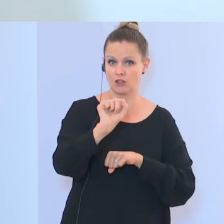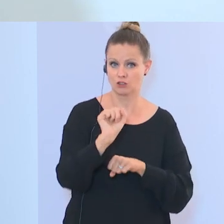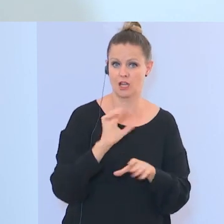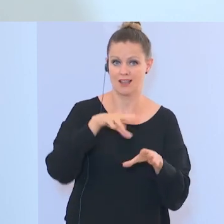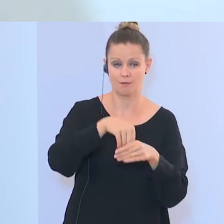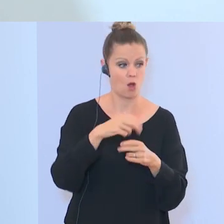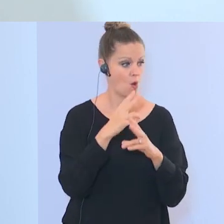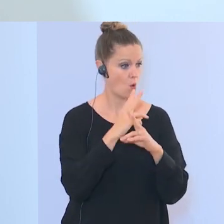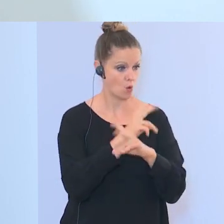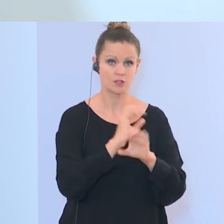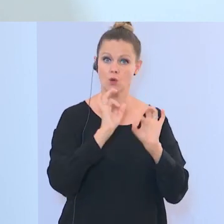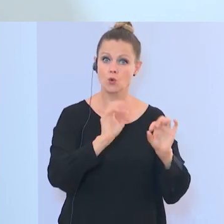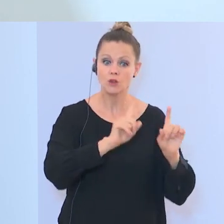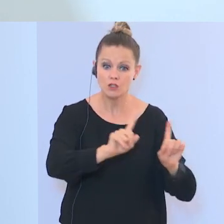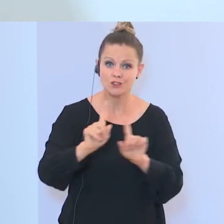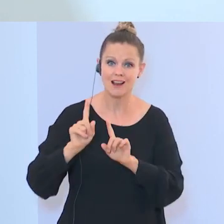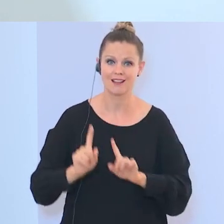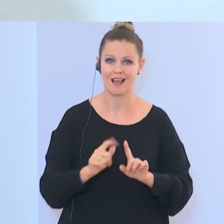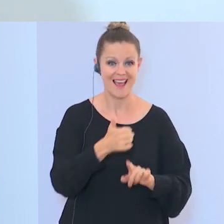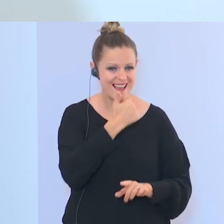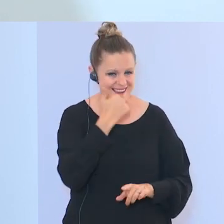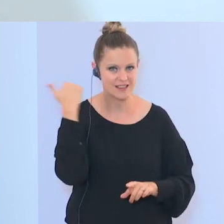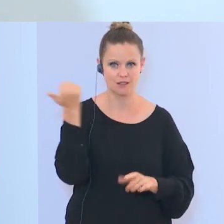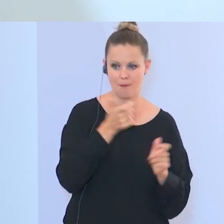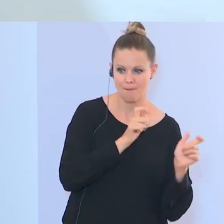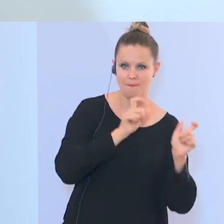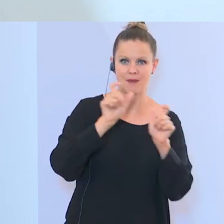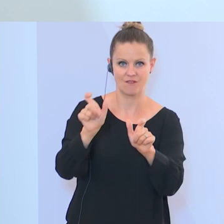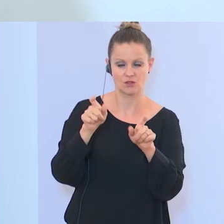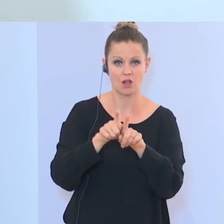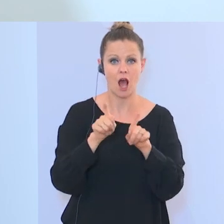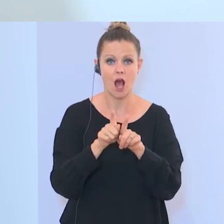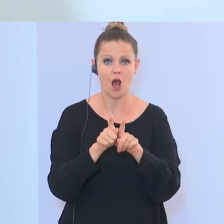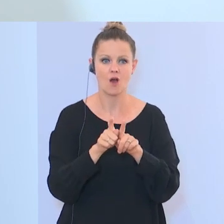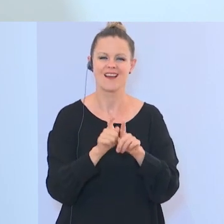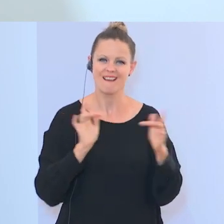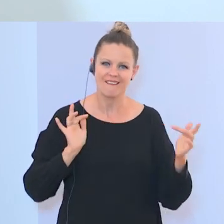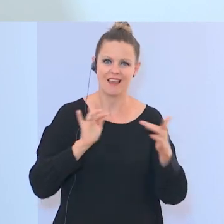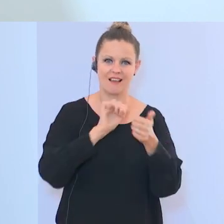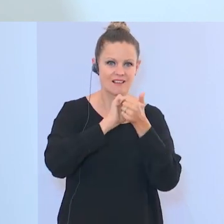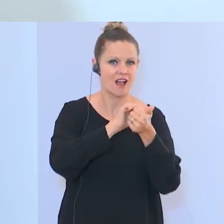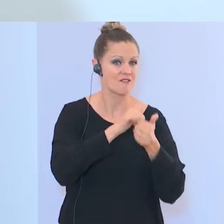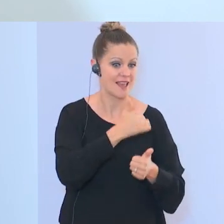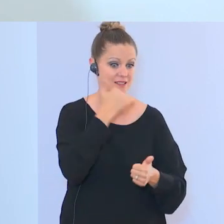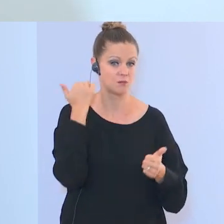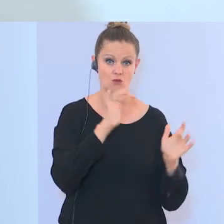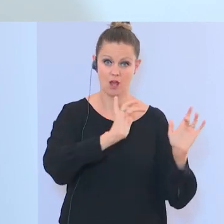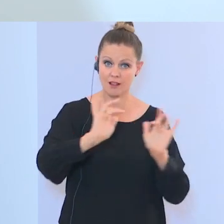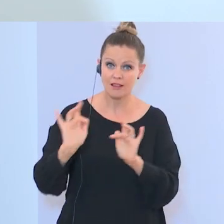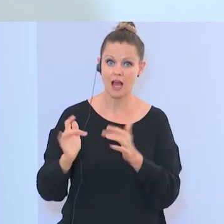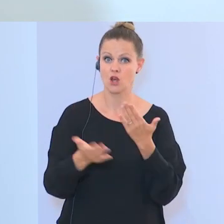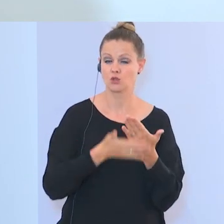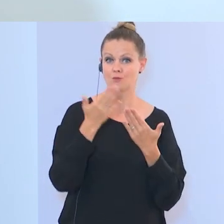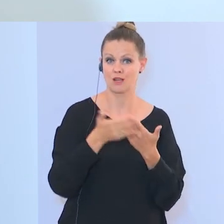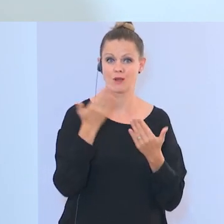in Österreich gute Stellen, die sich der Extremismusprävention und dem Kampf gegen Extremismus verschrieben haben, wie beispielsweise